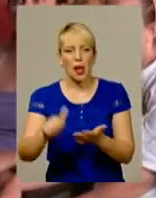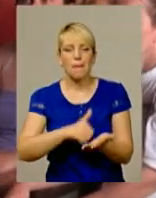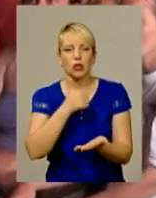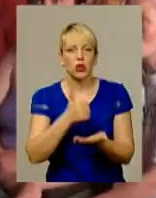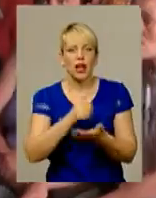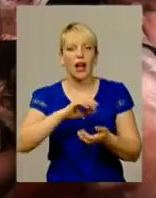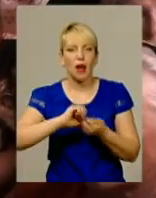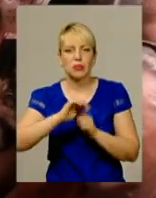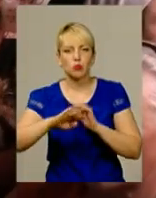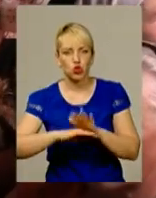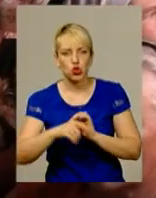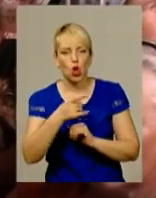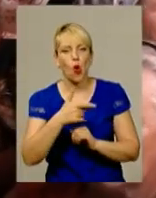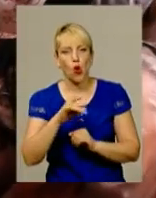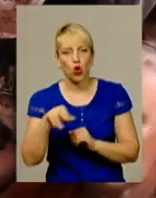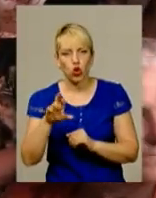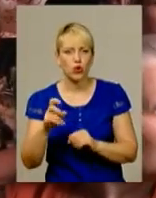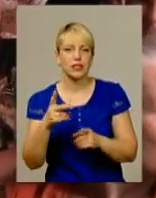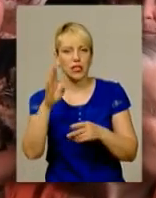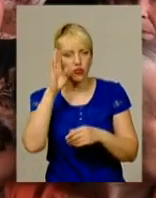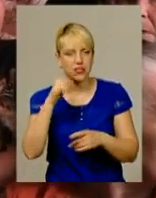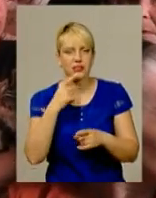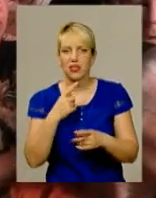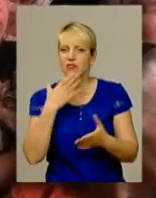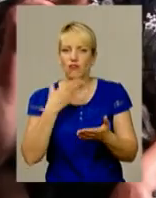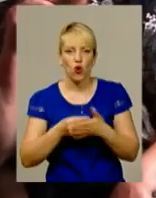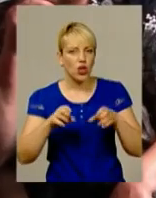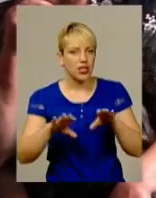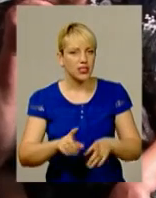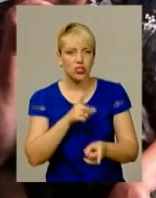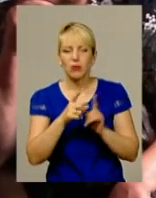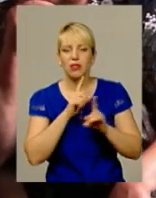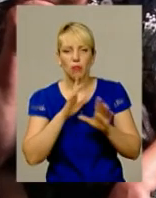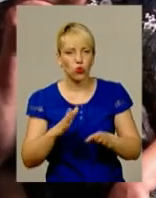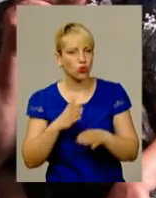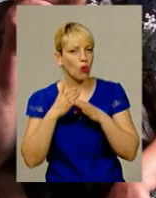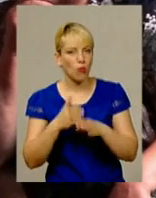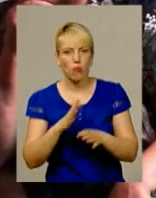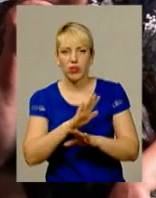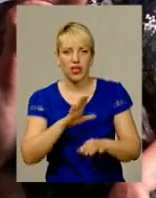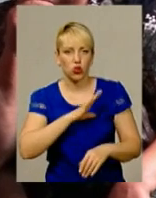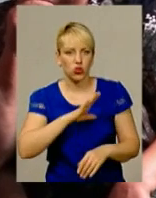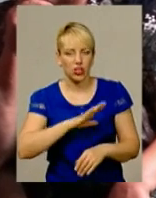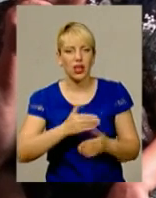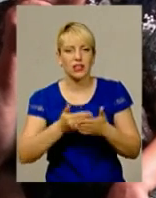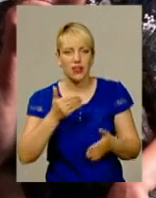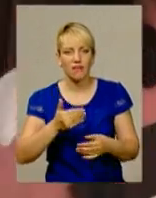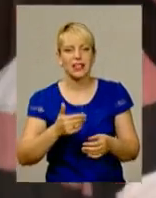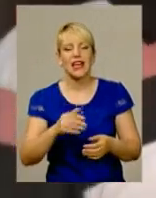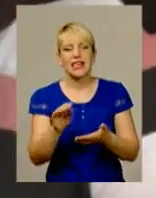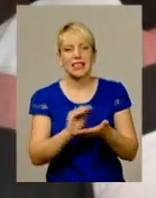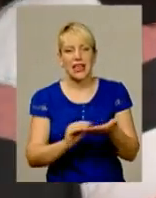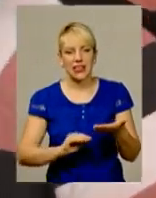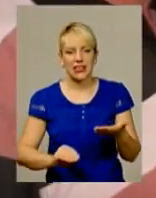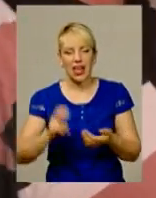-Подільського та Городоцького. Однак той наголосив, що свого рішення не змінить. Допомоги не дочекалися й від секретаря Києво-Печерської лаври.